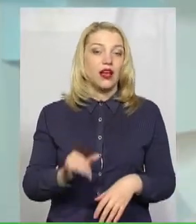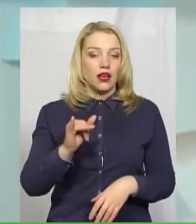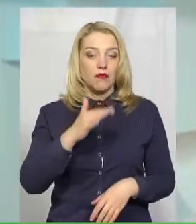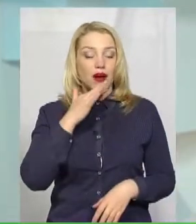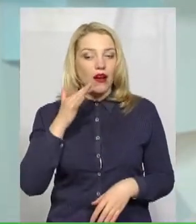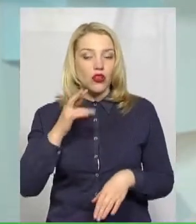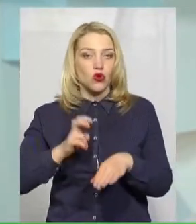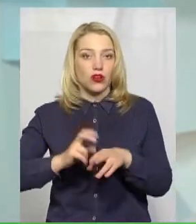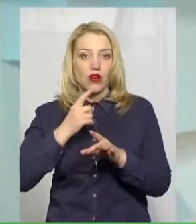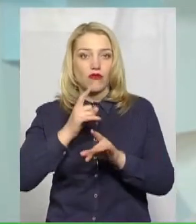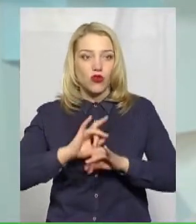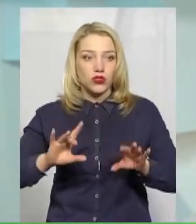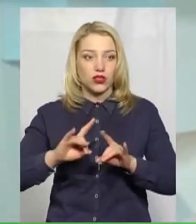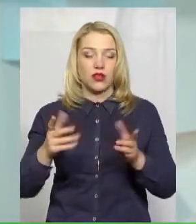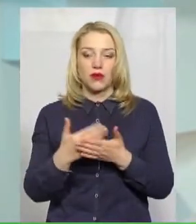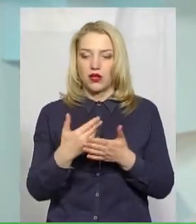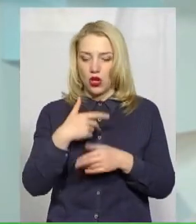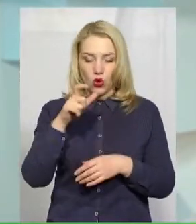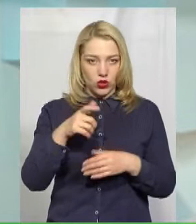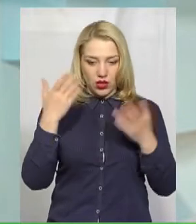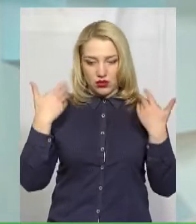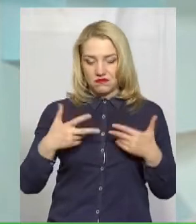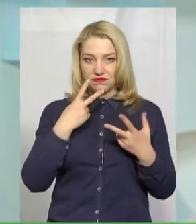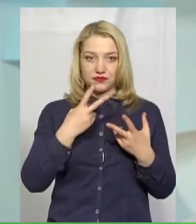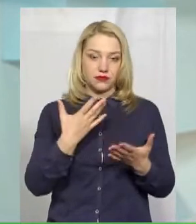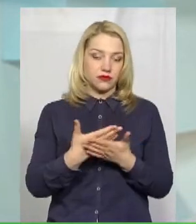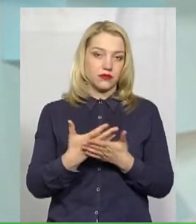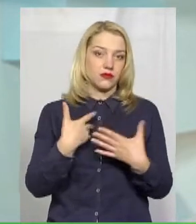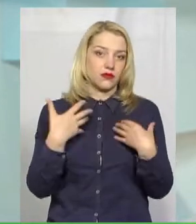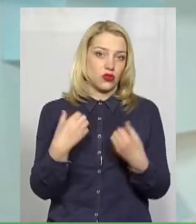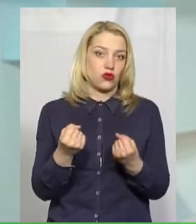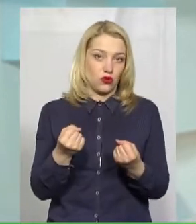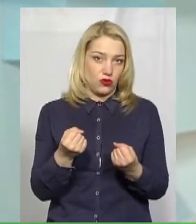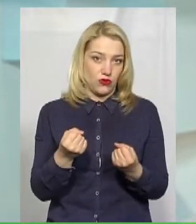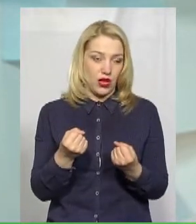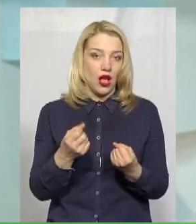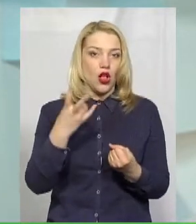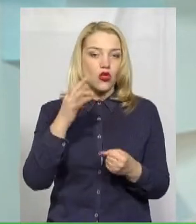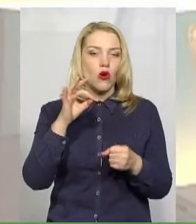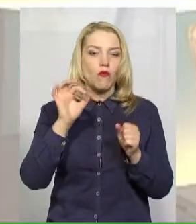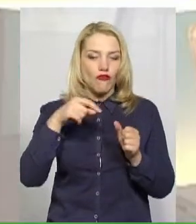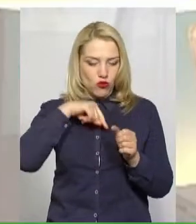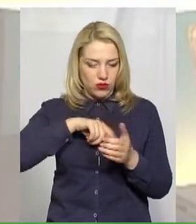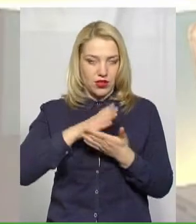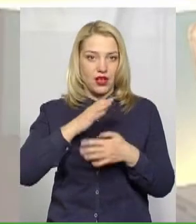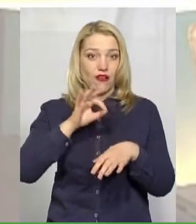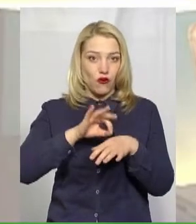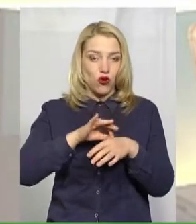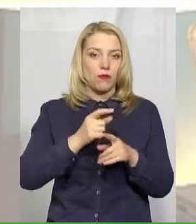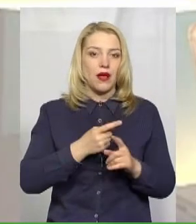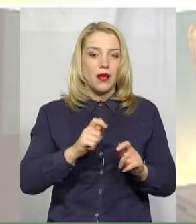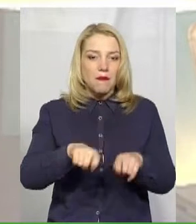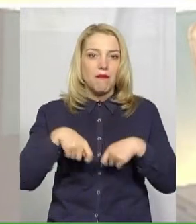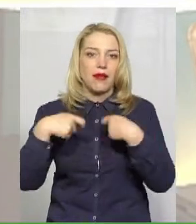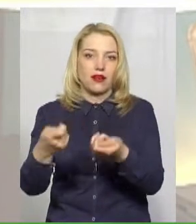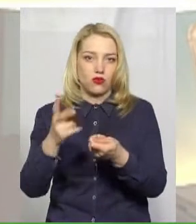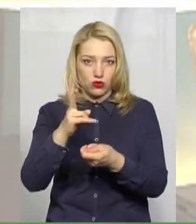людина може навіть не мати будь-яких ознак вірусу, тобто людина може переносити даний вірус. Хочу вас запитати, як розмежовуються